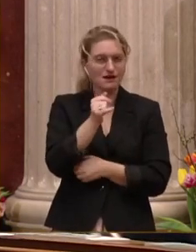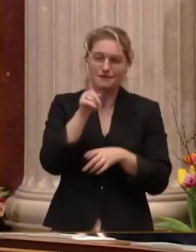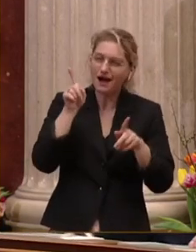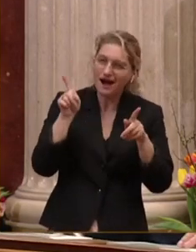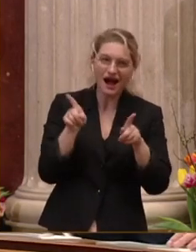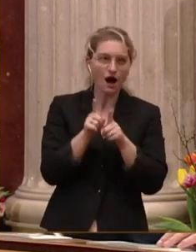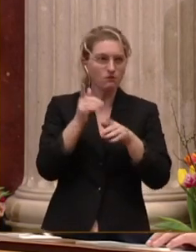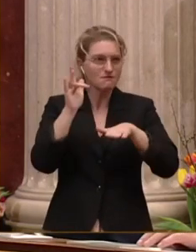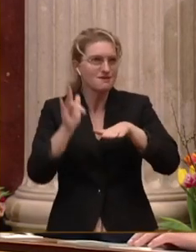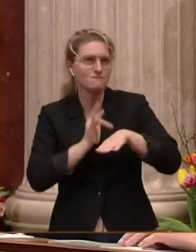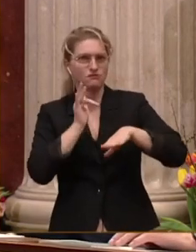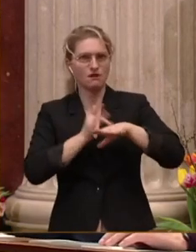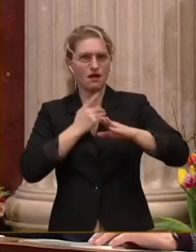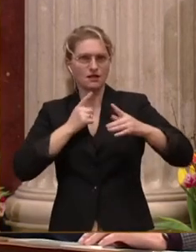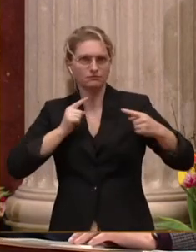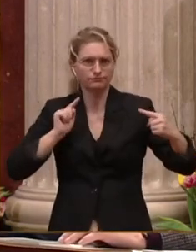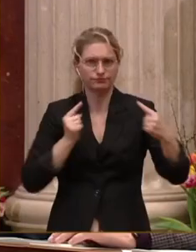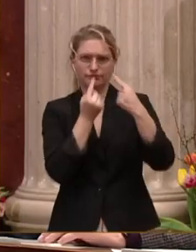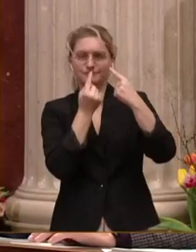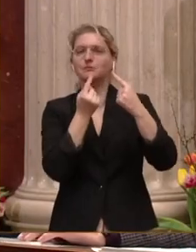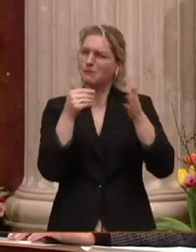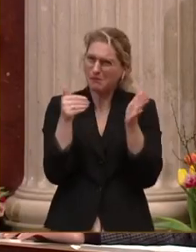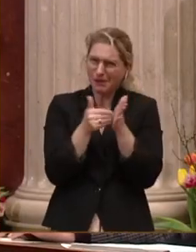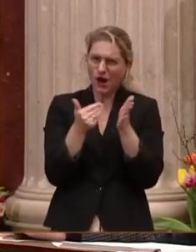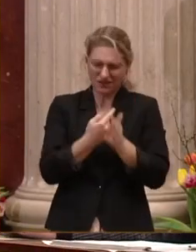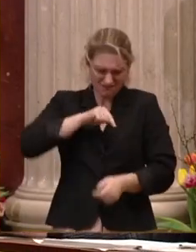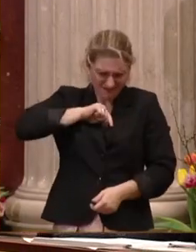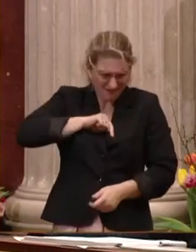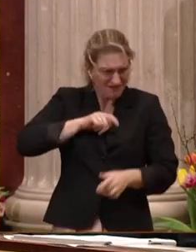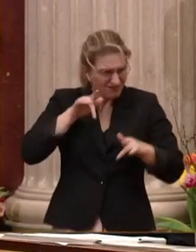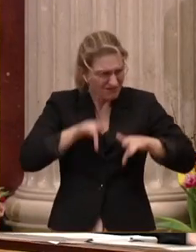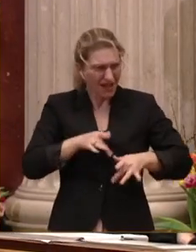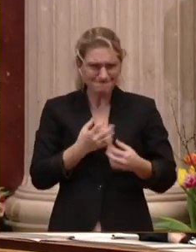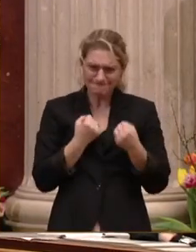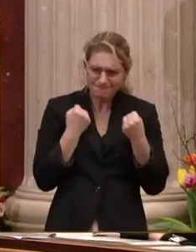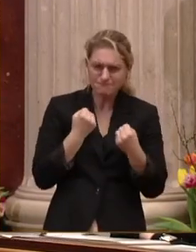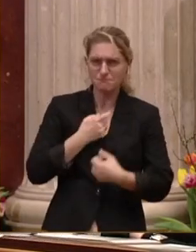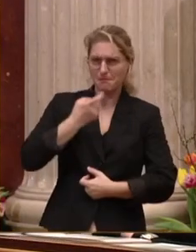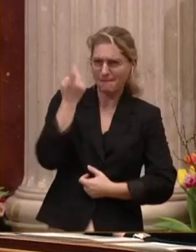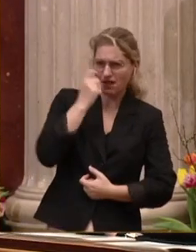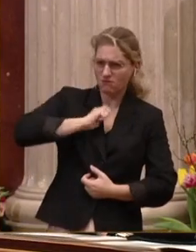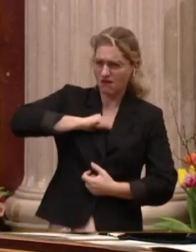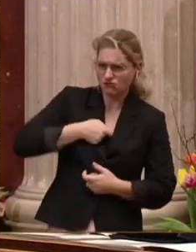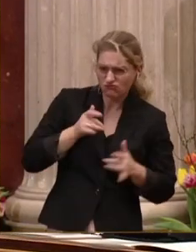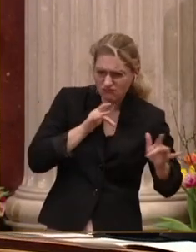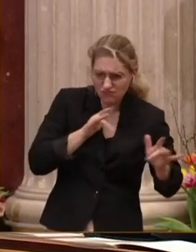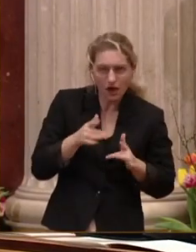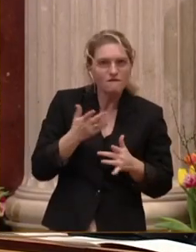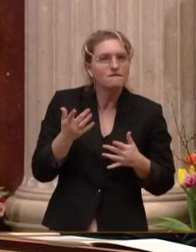auch diesen emotionalen Streit, denn wir haben alle eine tiefe innere Überzeugung und die führt natürlich auch zu einer